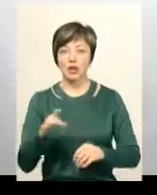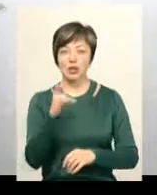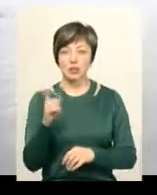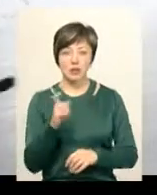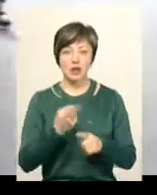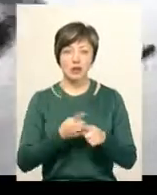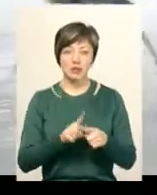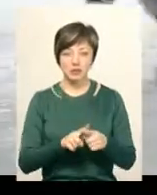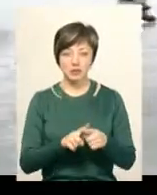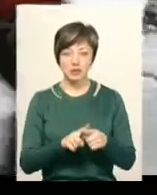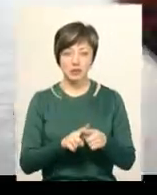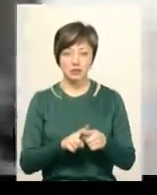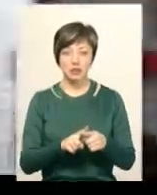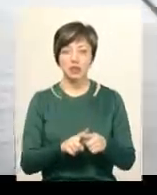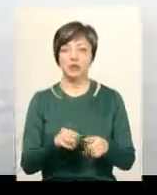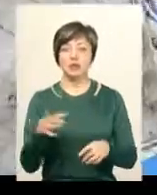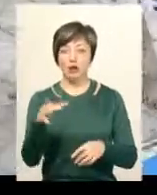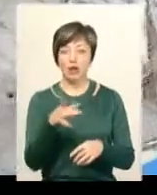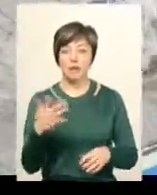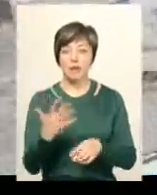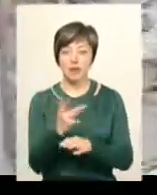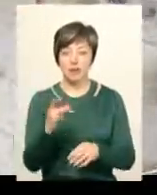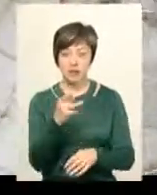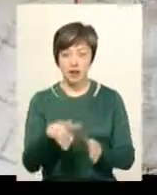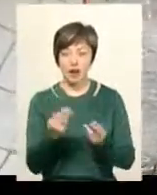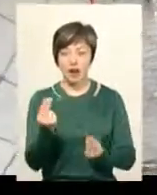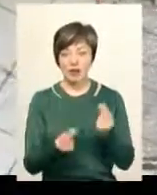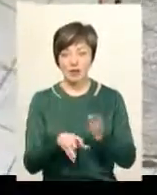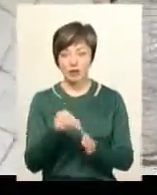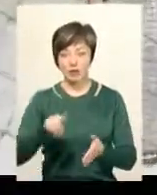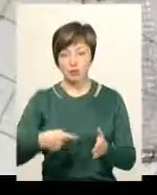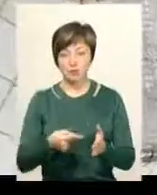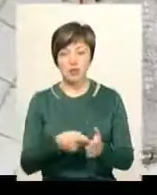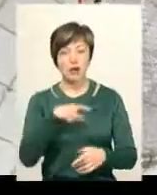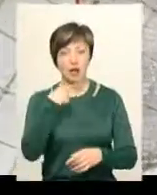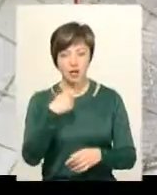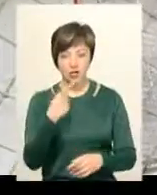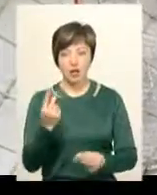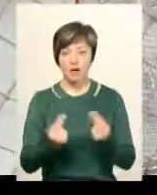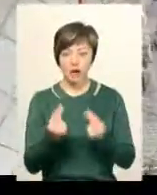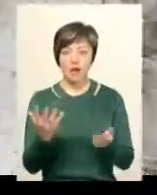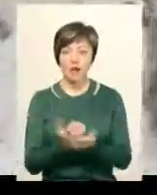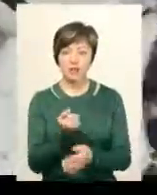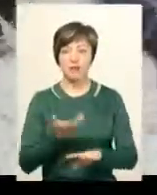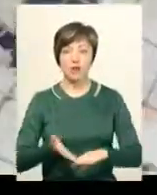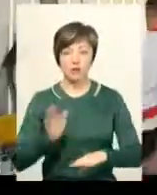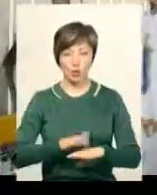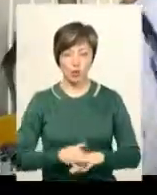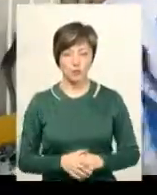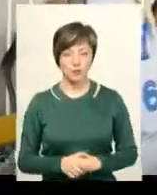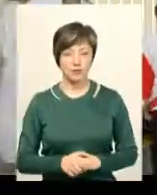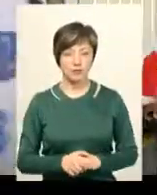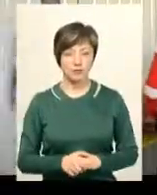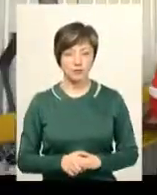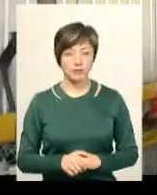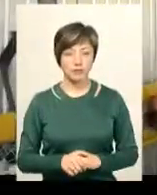Вінничани шайбу в сітку направили 5 разів. Гравець збірної міста Проскурів Ігор Контак каже, гра ведлась важкою. Гра